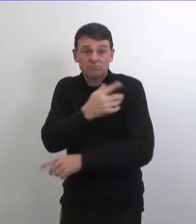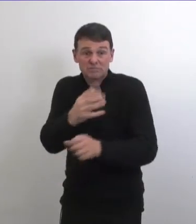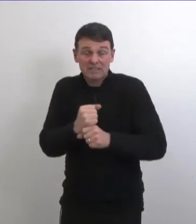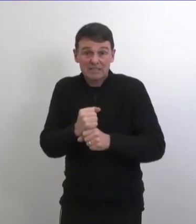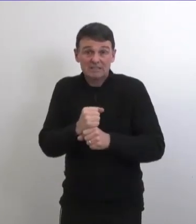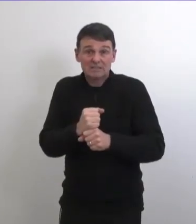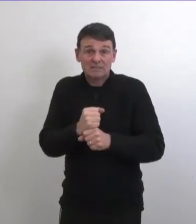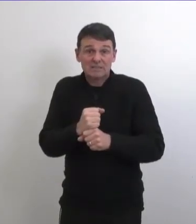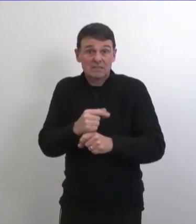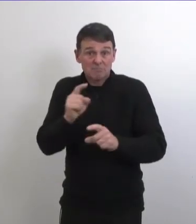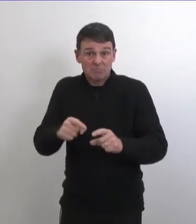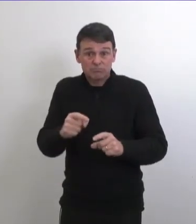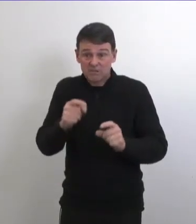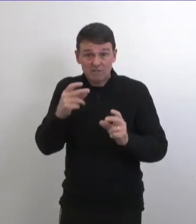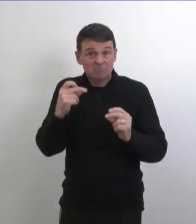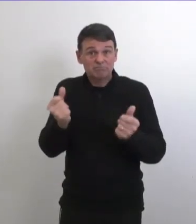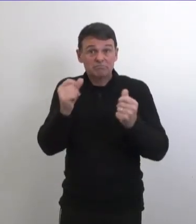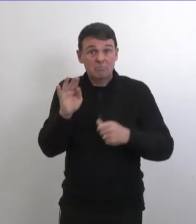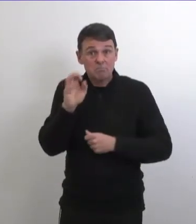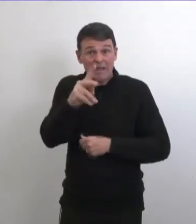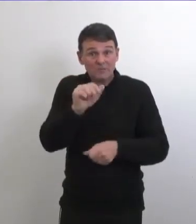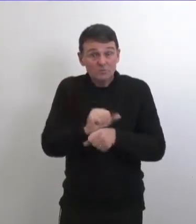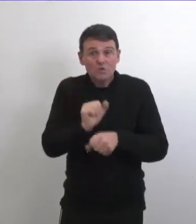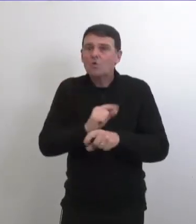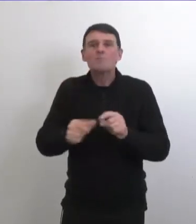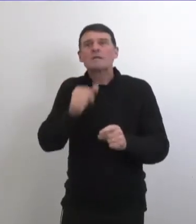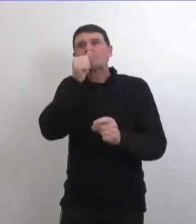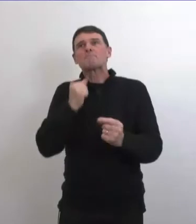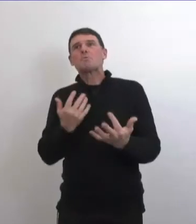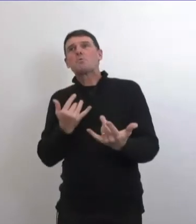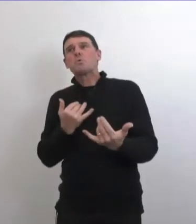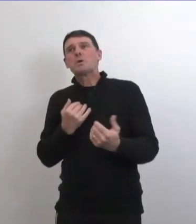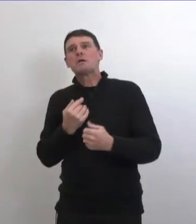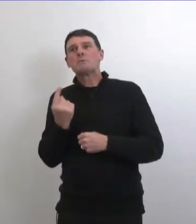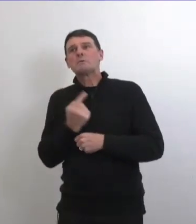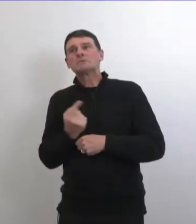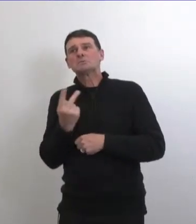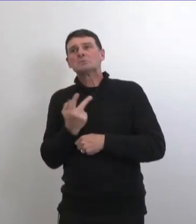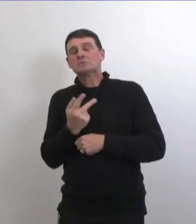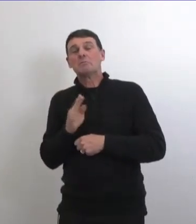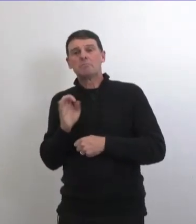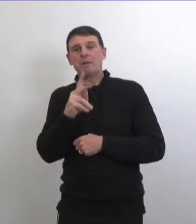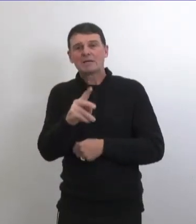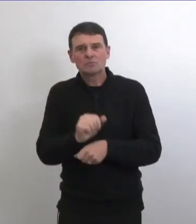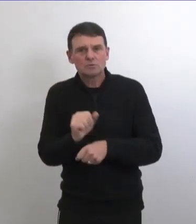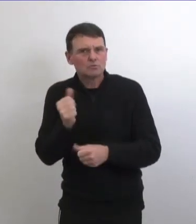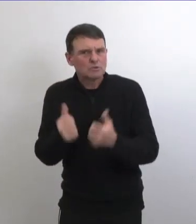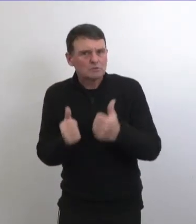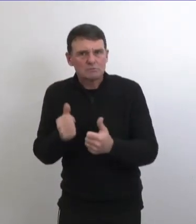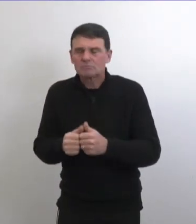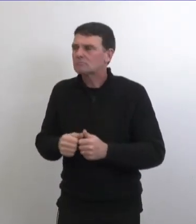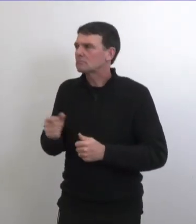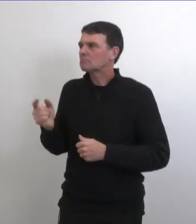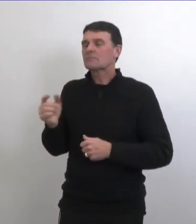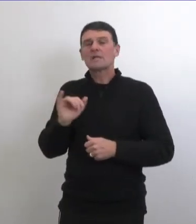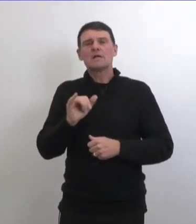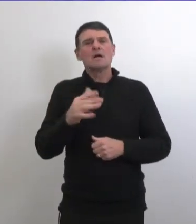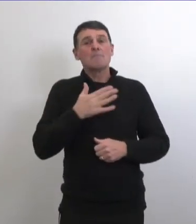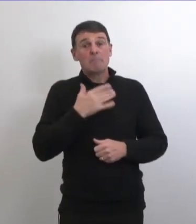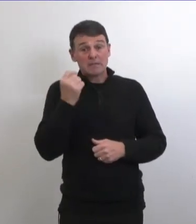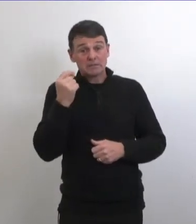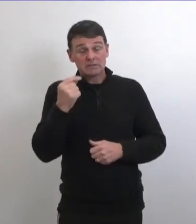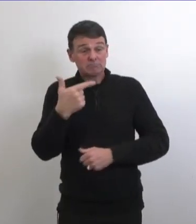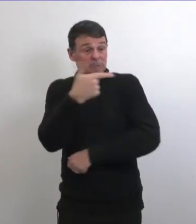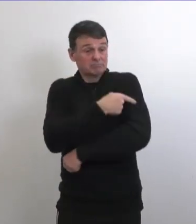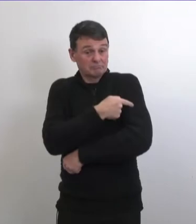les travailleurs de la santé qui ont été vaccinés est qu'ils retournent directement au travail ou est-ce qu'il doit prendre des jours de congé je